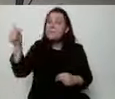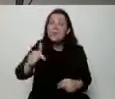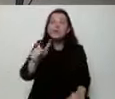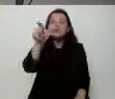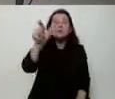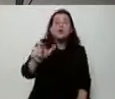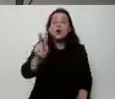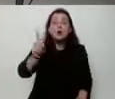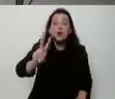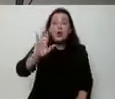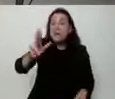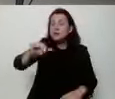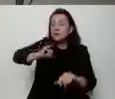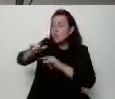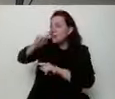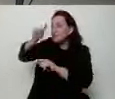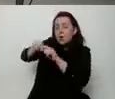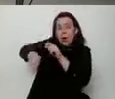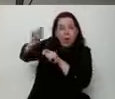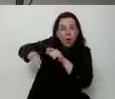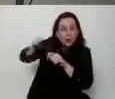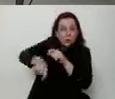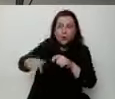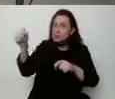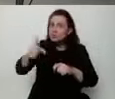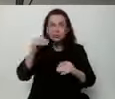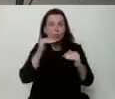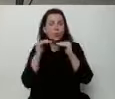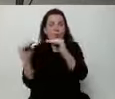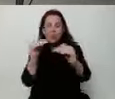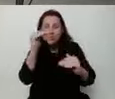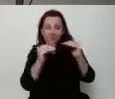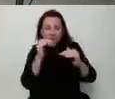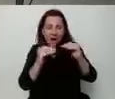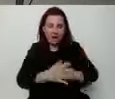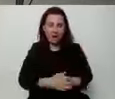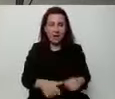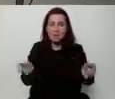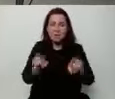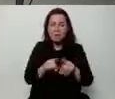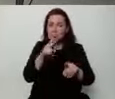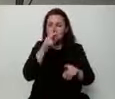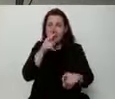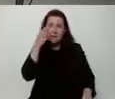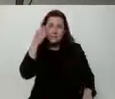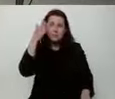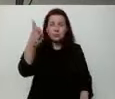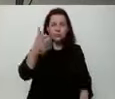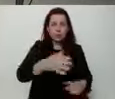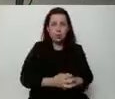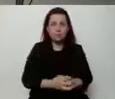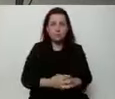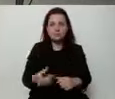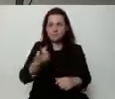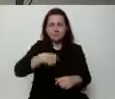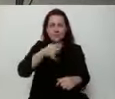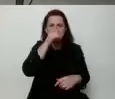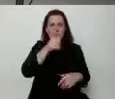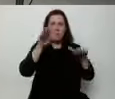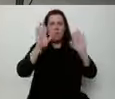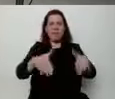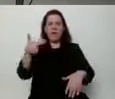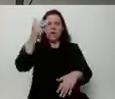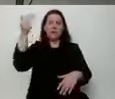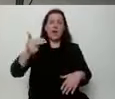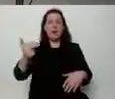władzę kontrolował. Musi być równowaga. Musi być patrzenie w przyszłość. Nie możemy sobie pozwolić na tematy zastępcze.